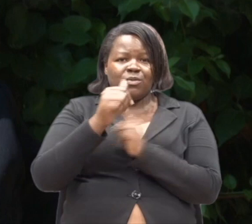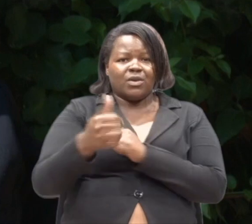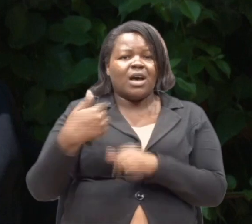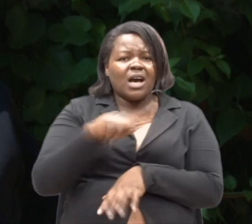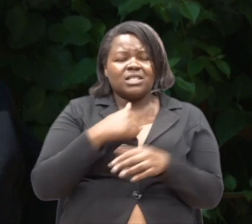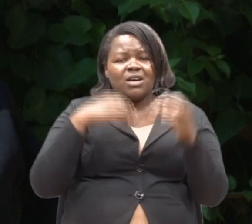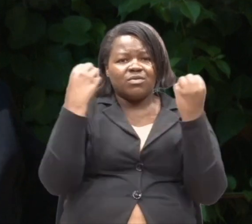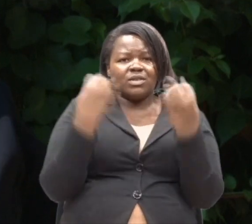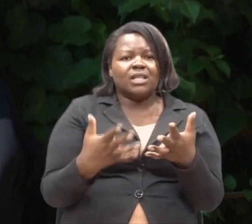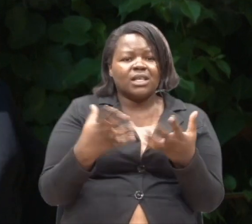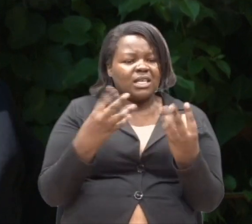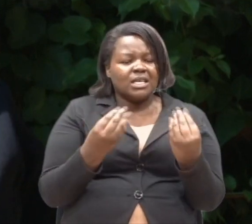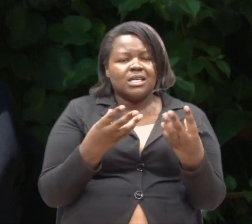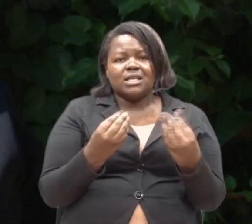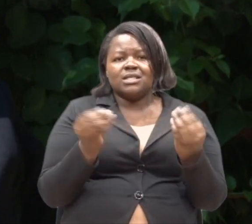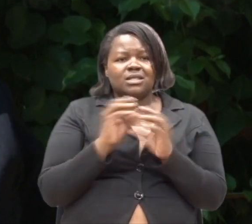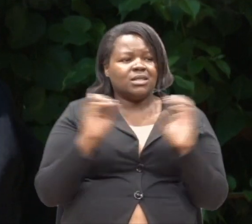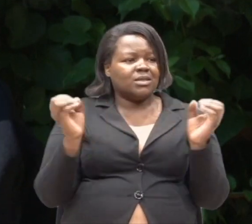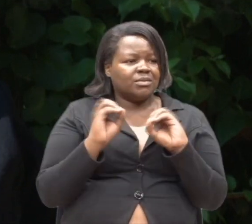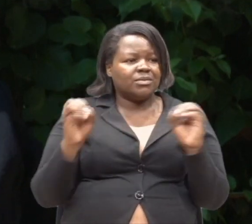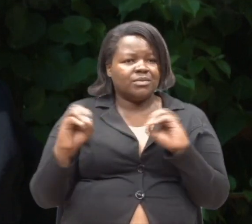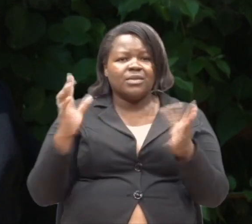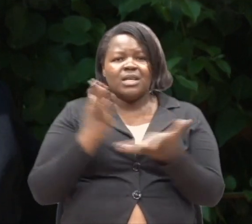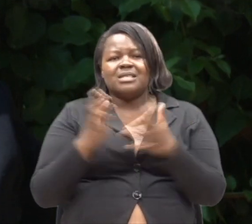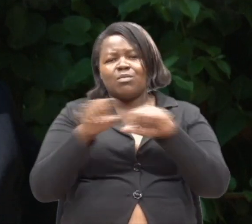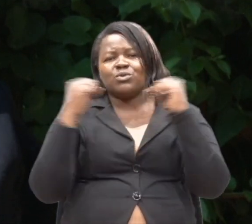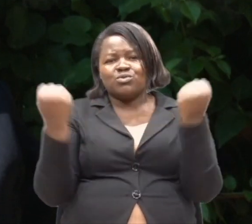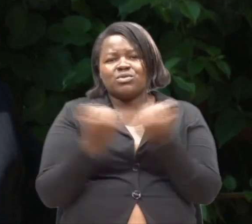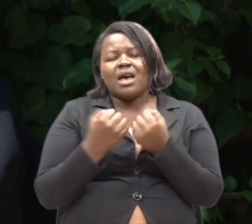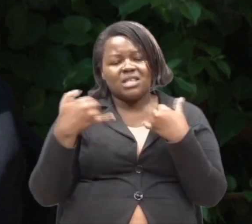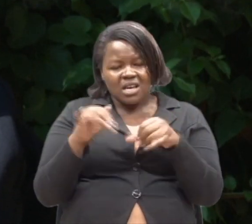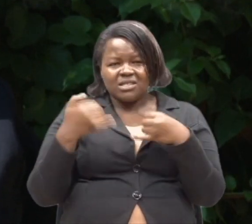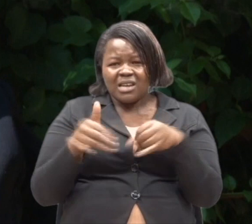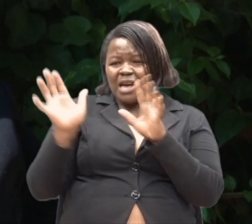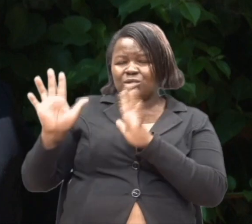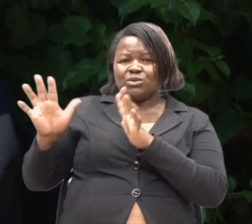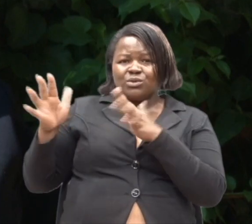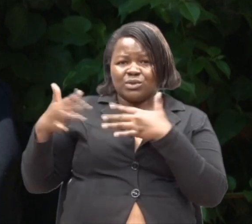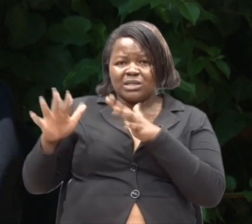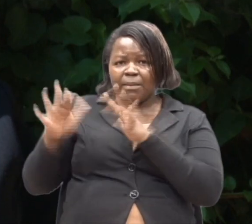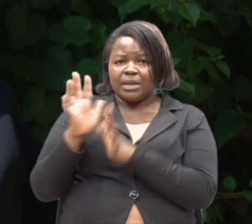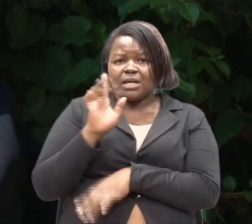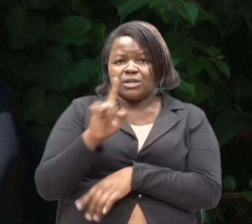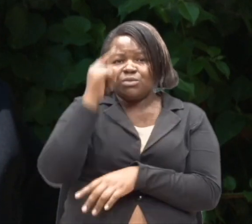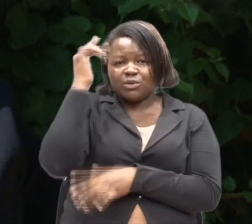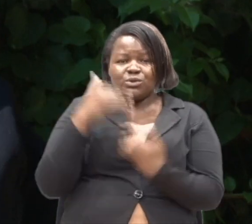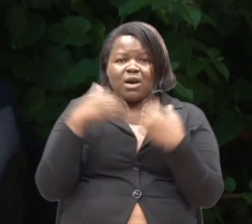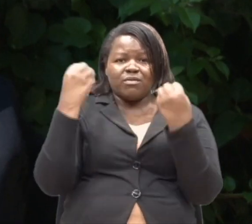kitu. Haikuwa raisi. Haikuwa raisi. Undategua mbaka na jamii. Kwa sababu hamuna kitu.